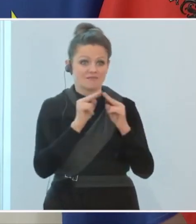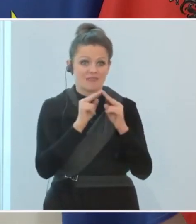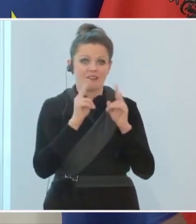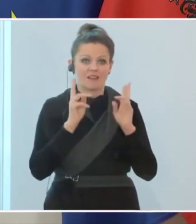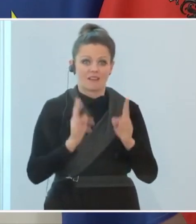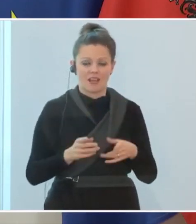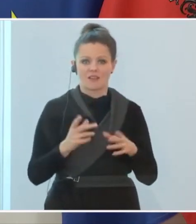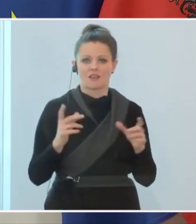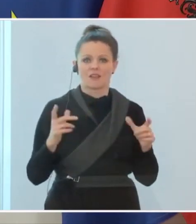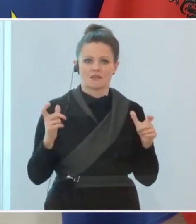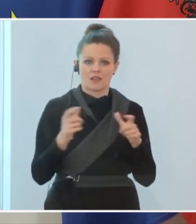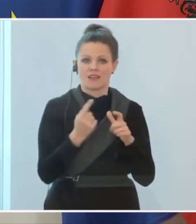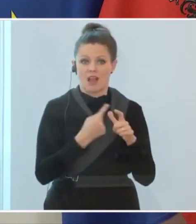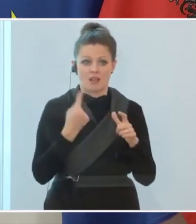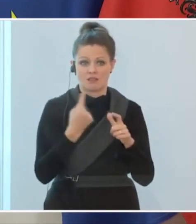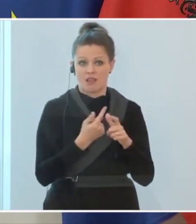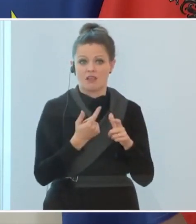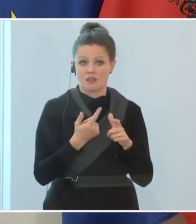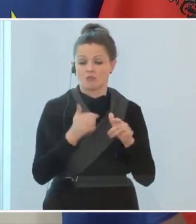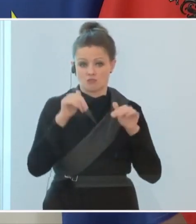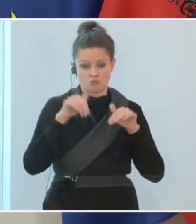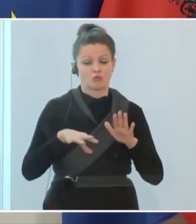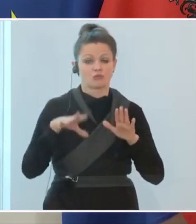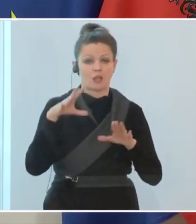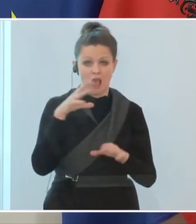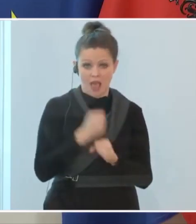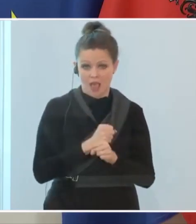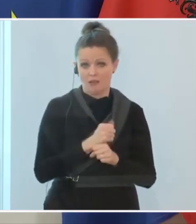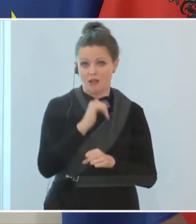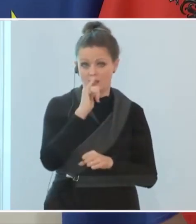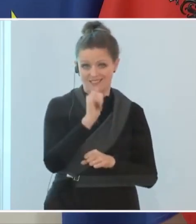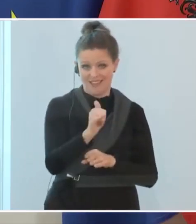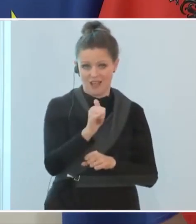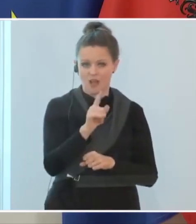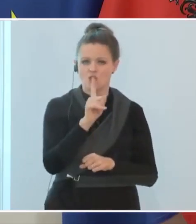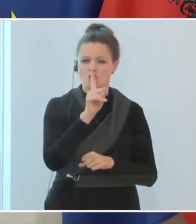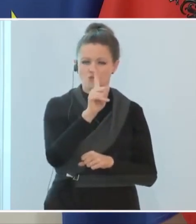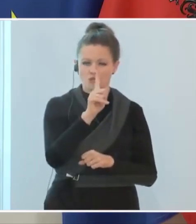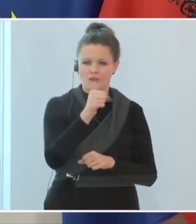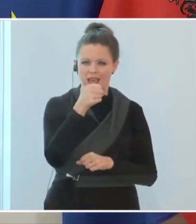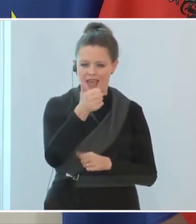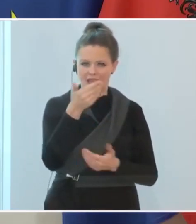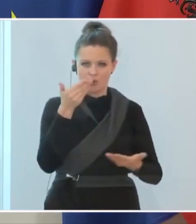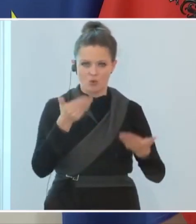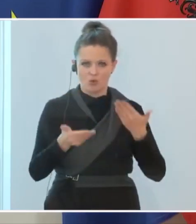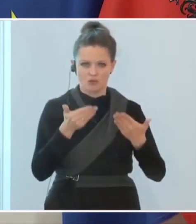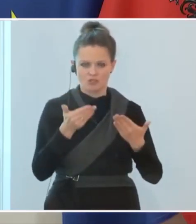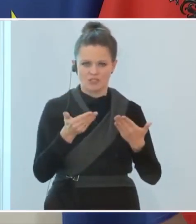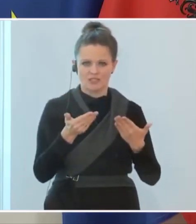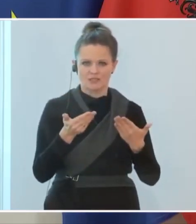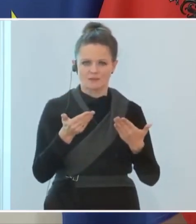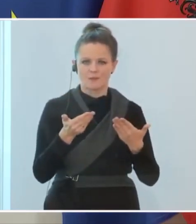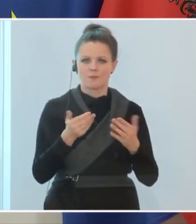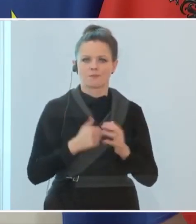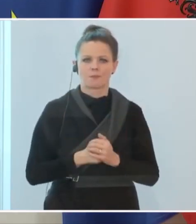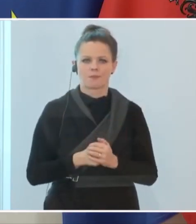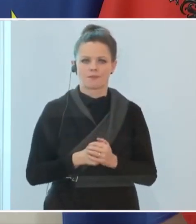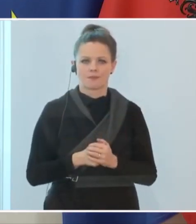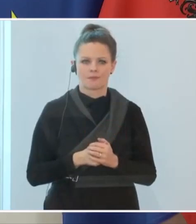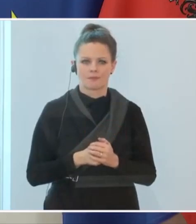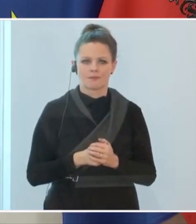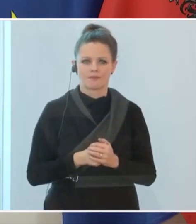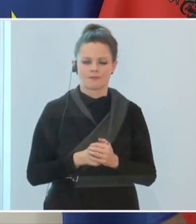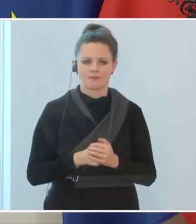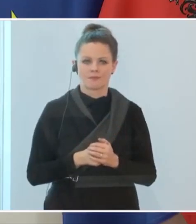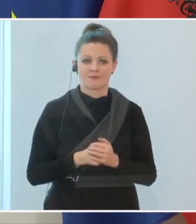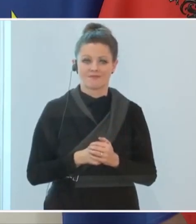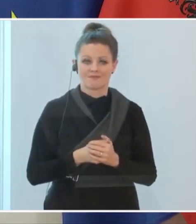Quarantänemaßnahmen natürlich vollzogen werden. Es gibt nur einen gravierenden Unterschied, es gibt dann eine Erleichterung, wenn diejenigen wieder